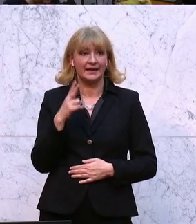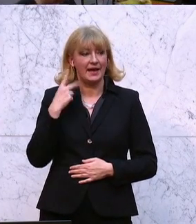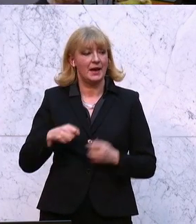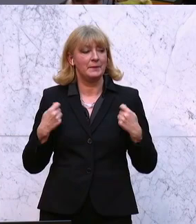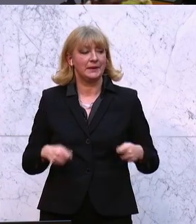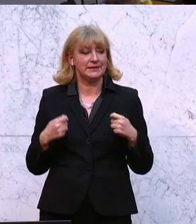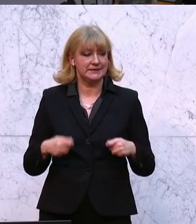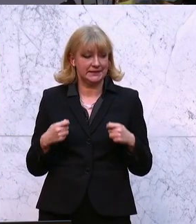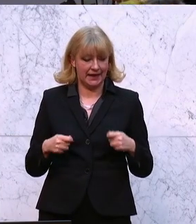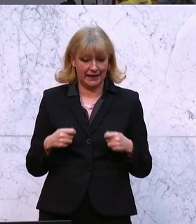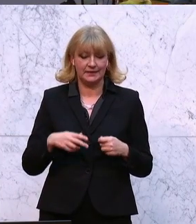Plimlinger, die Mediensprecherin der Grünen. Und das das ja